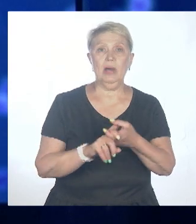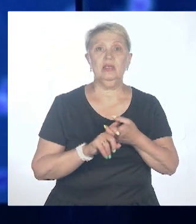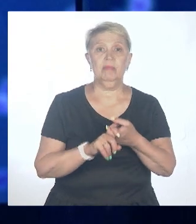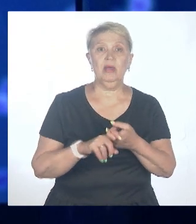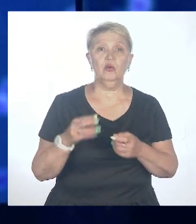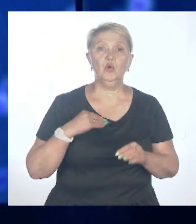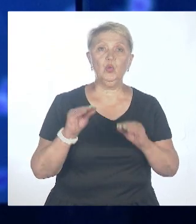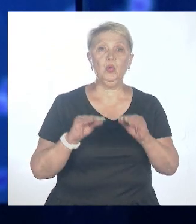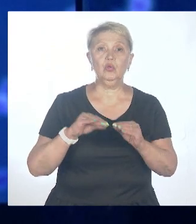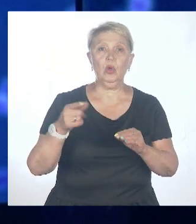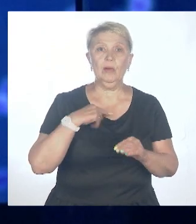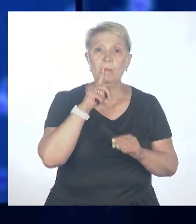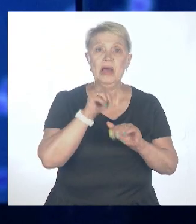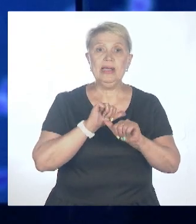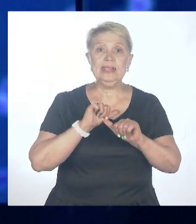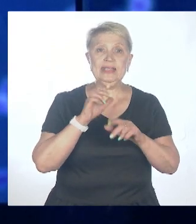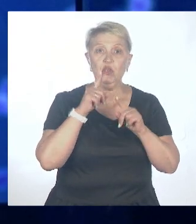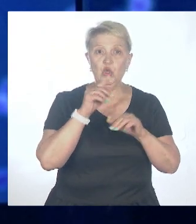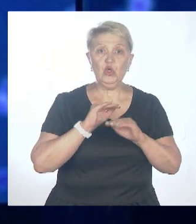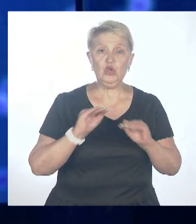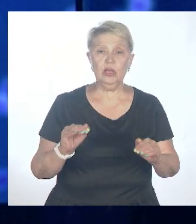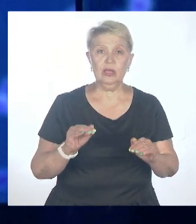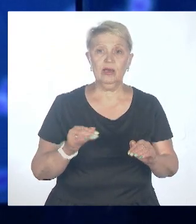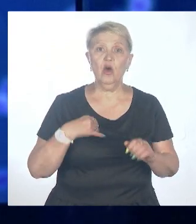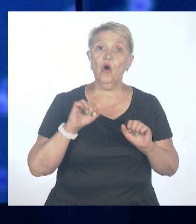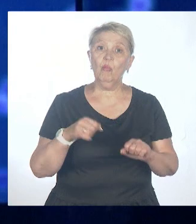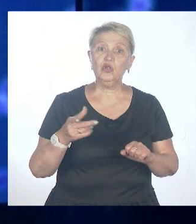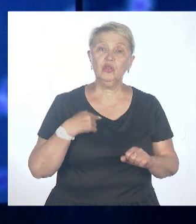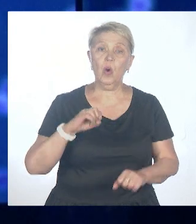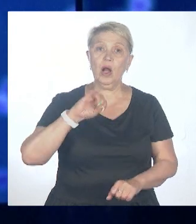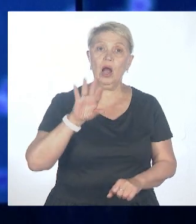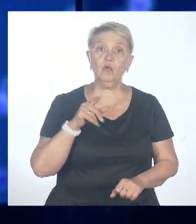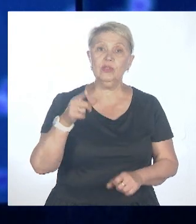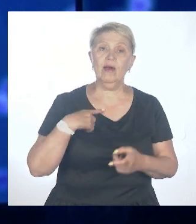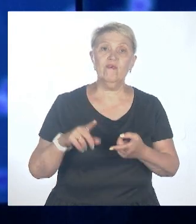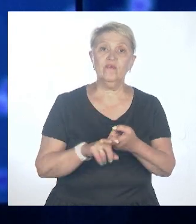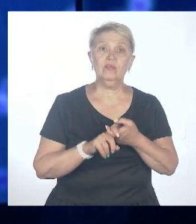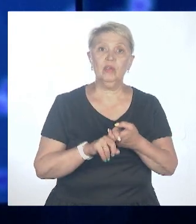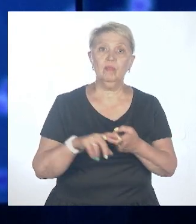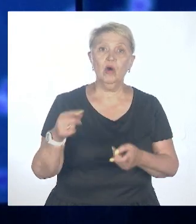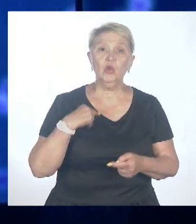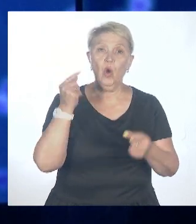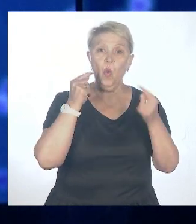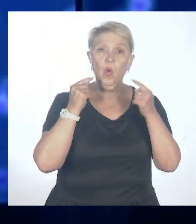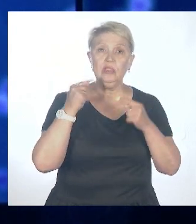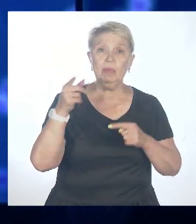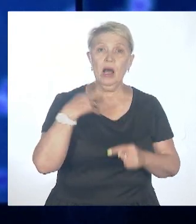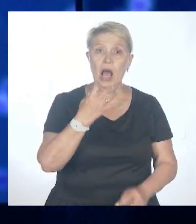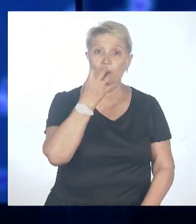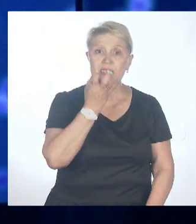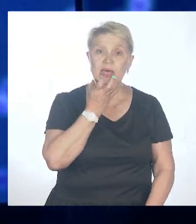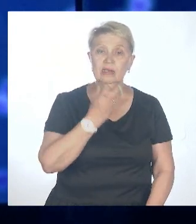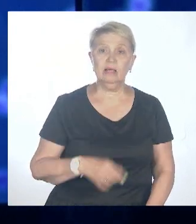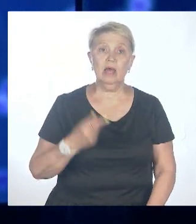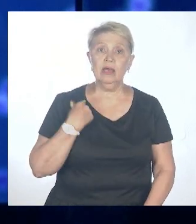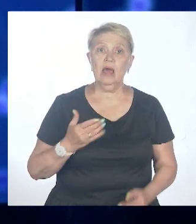бурей? И новая волна коронавируса не за горами? Или, может, не коронавируса, а оспы обезьян? Я приветствую в нашей студии и в нашем городе.